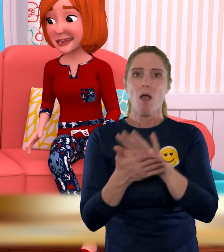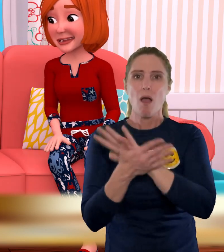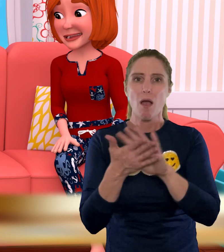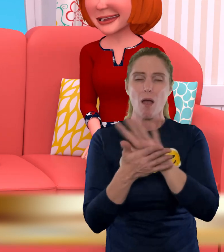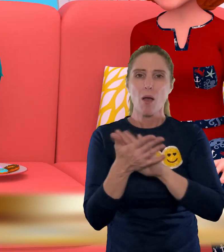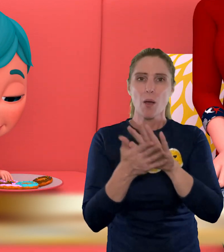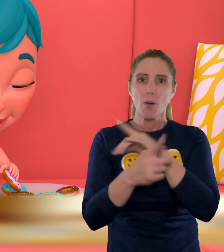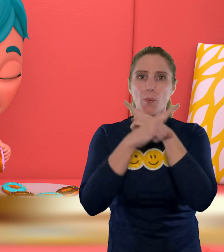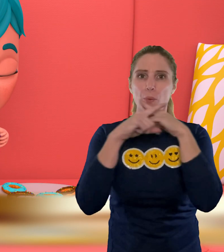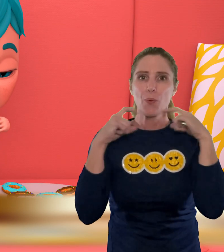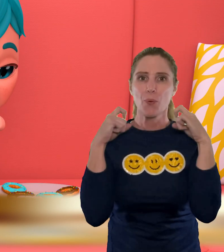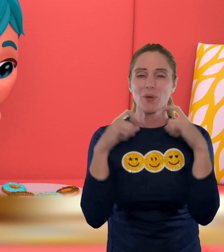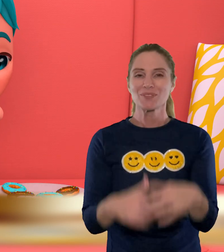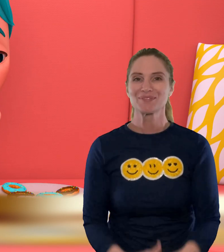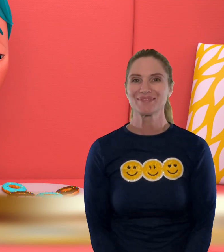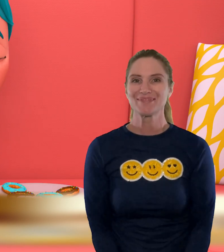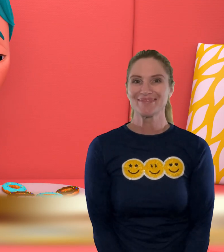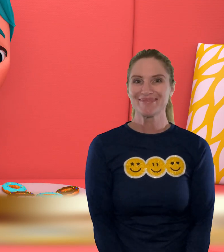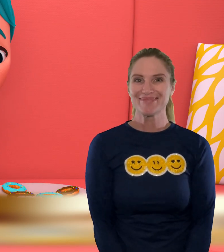trockne die Hände ab